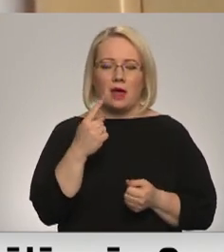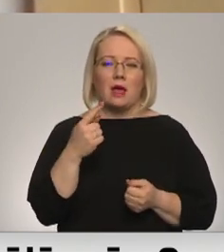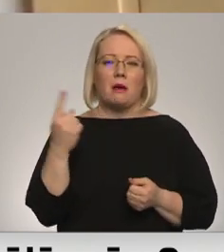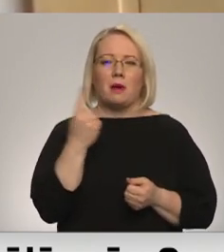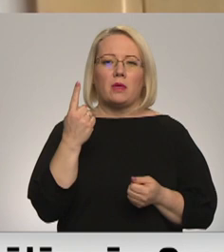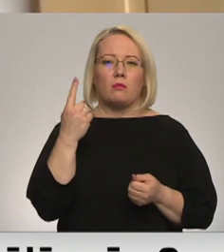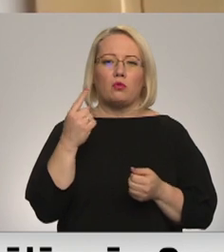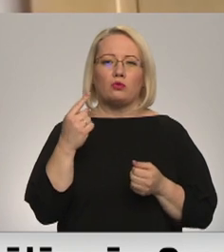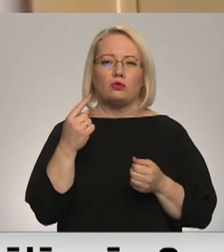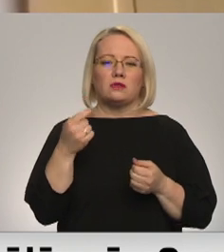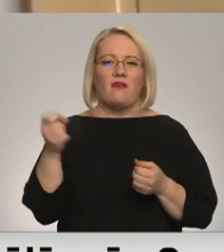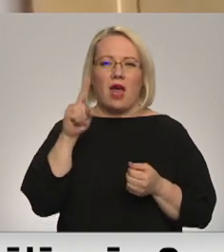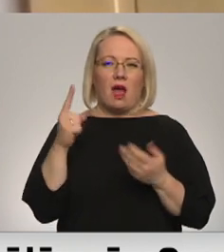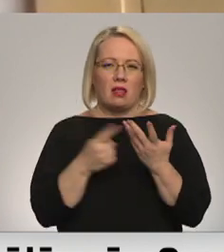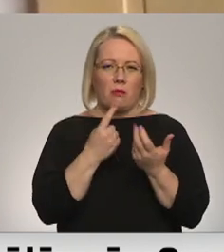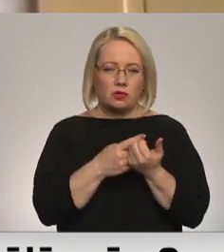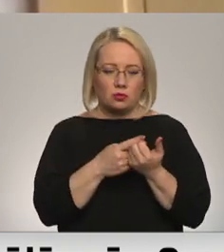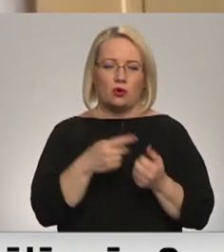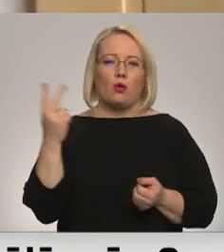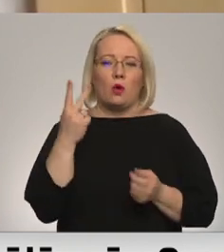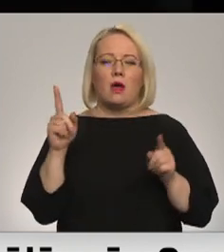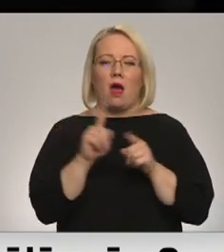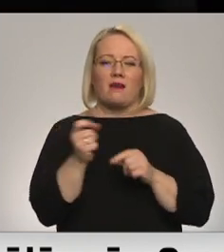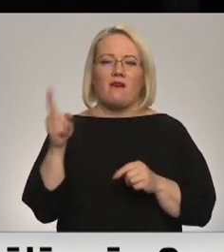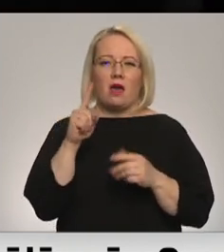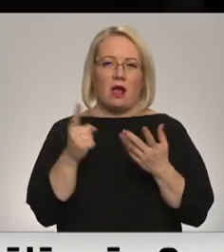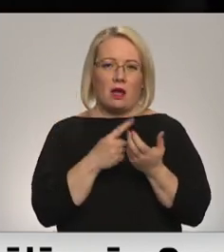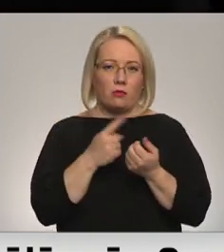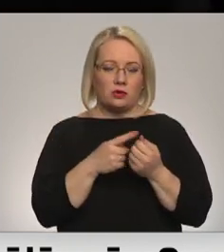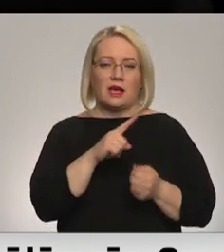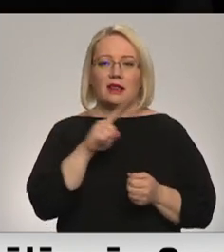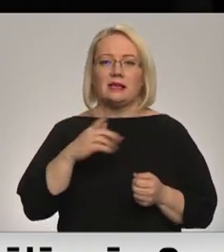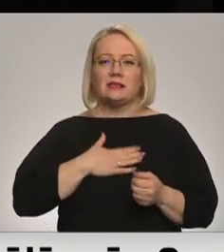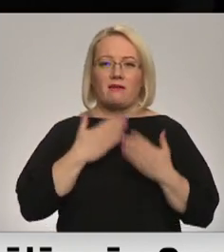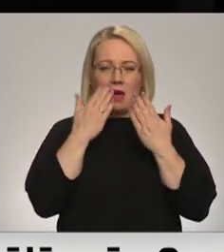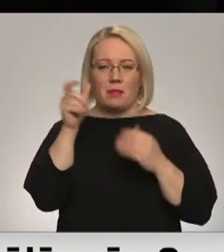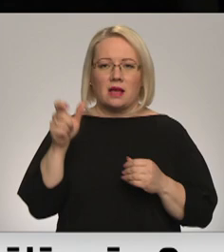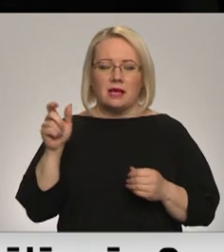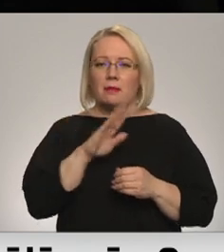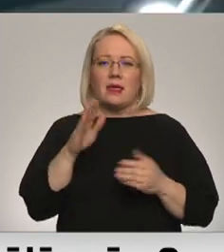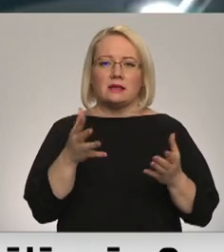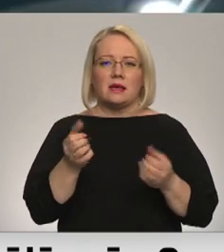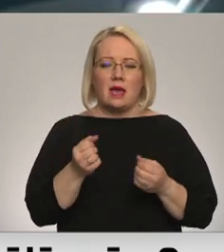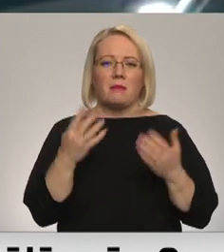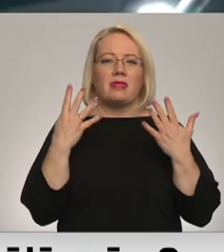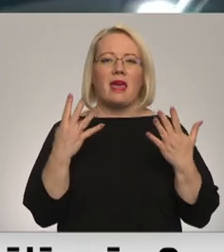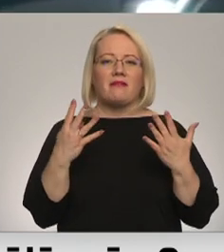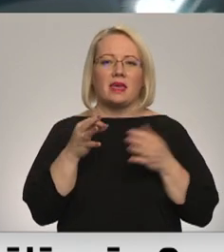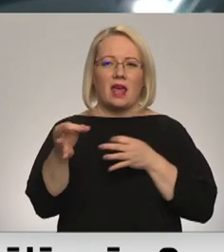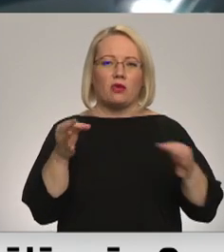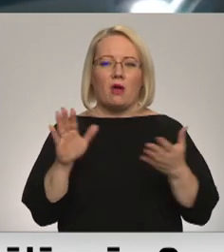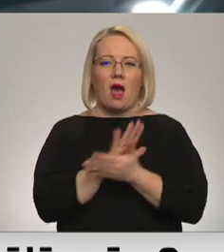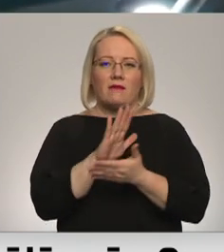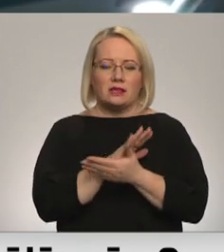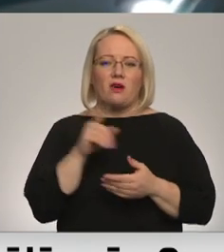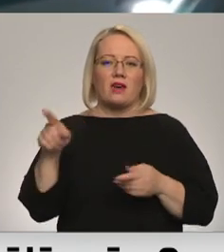biezāka avijas, un otrudien atkal attiecīgi arī biezāka. Līdz saviem lasītājiem šodien nav nokļubuši deviņi reģionālie laikreksti, kas arī